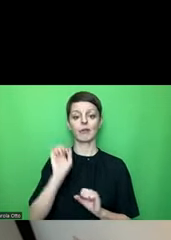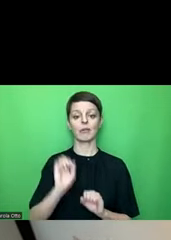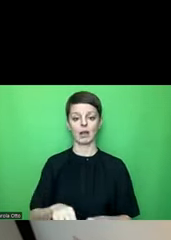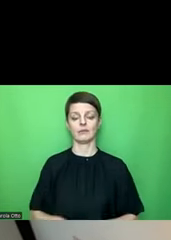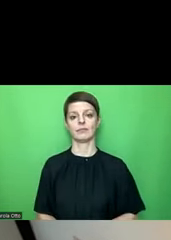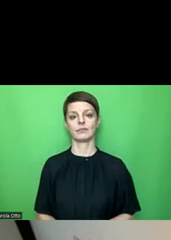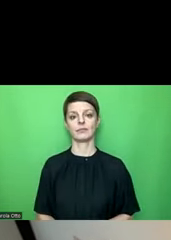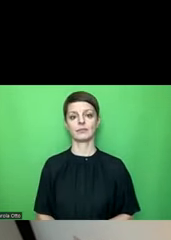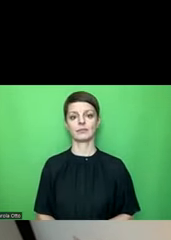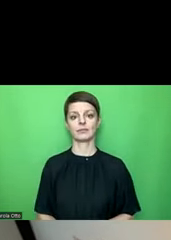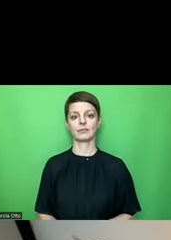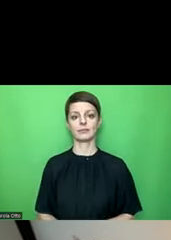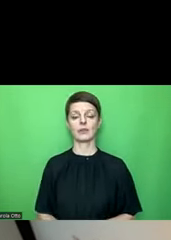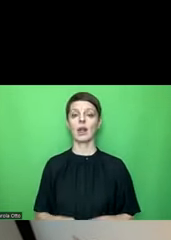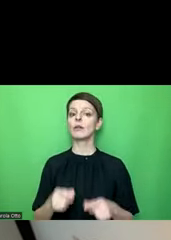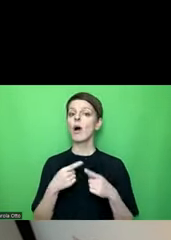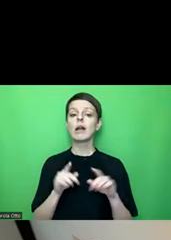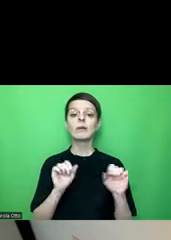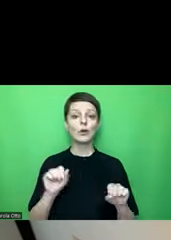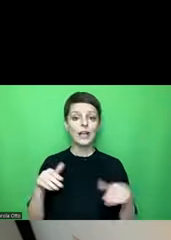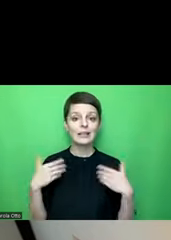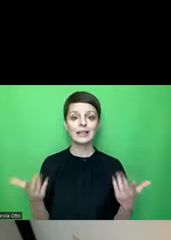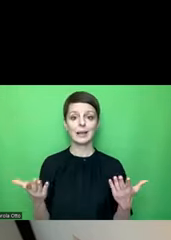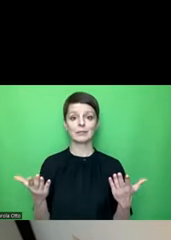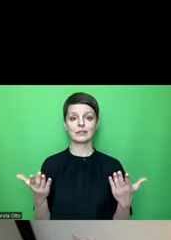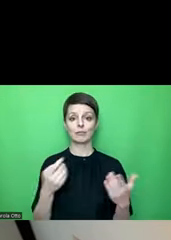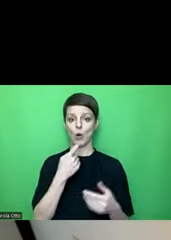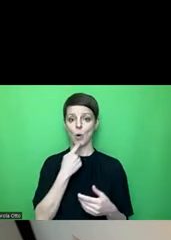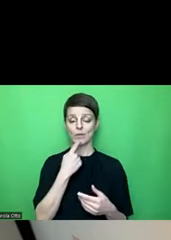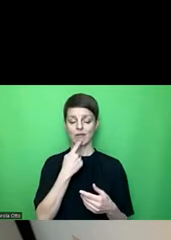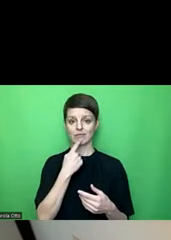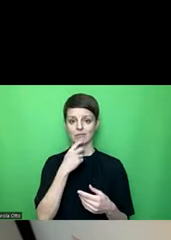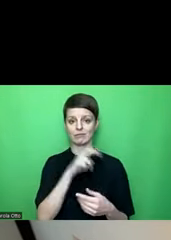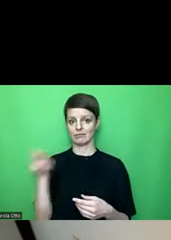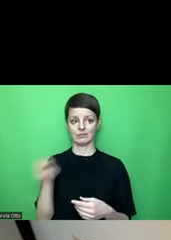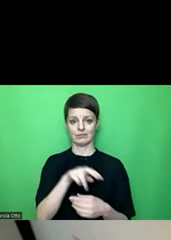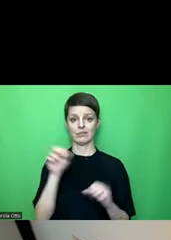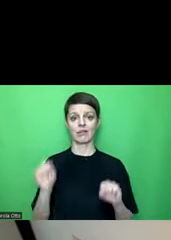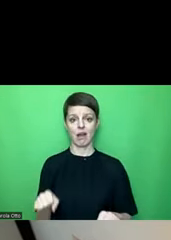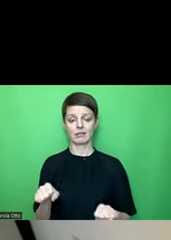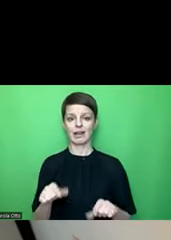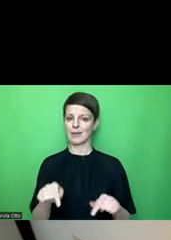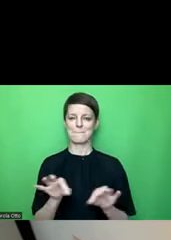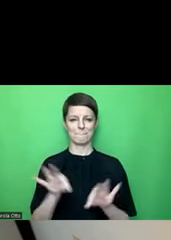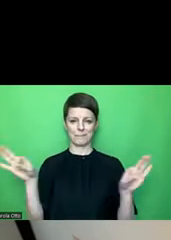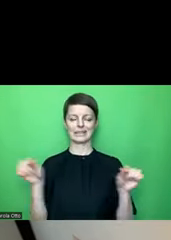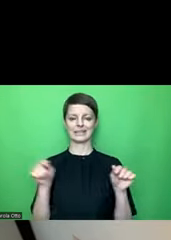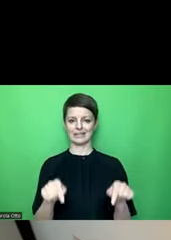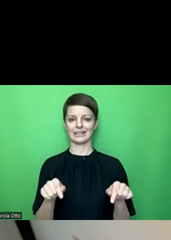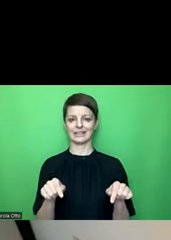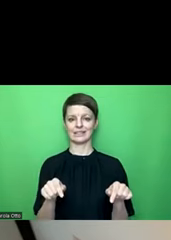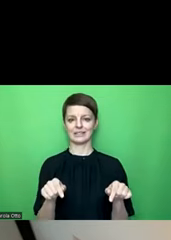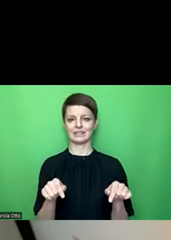gibt auch noch andere Möglichkeiten zwischen den Objekten zu navigieren, aber das hier ist jetzt die beste im Moment, ist